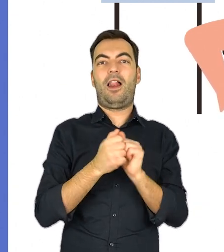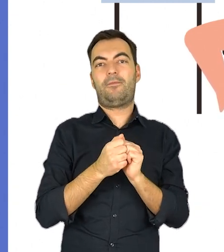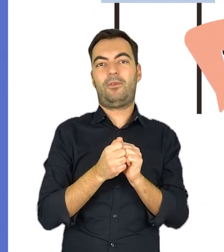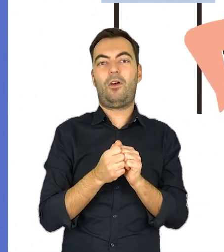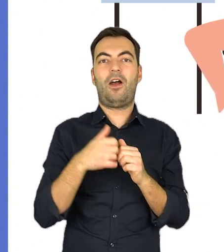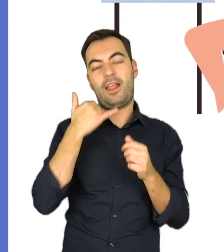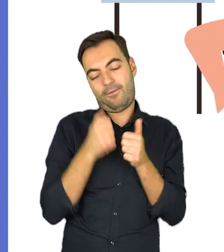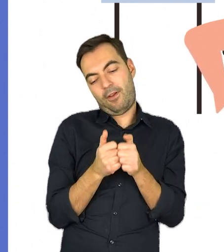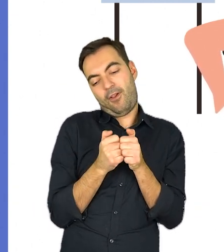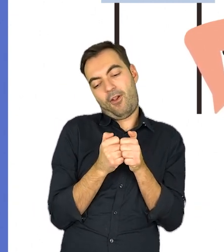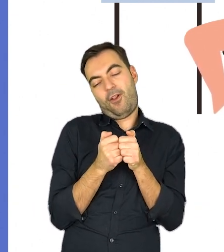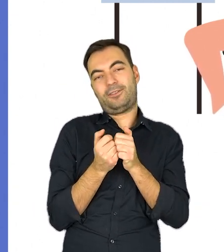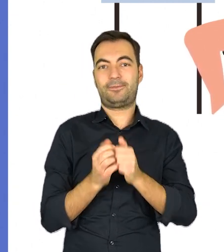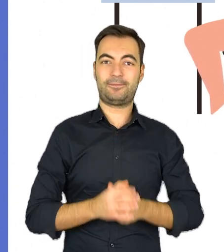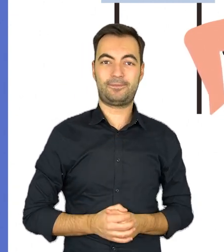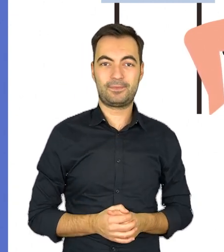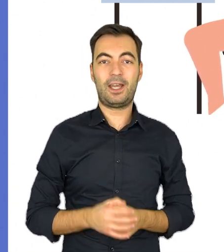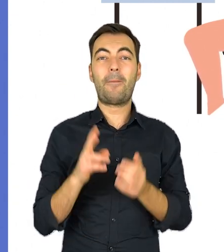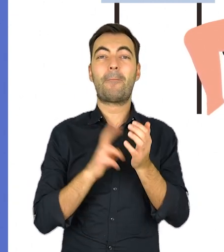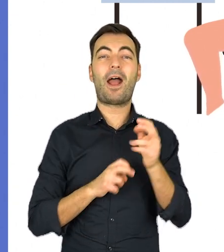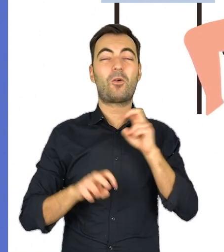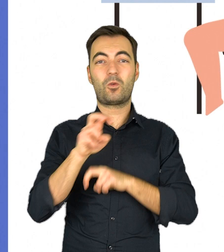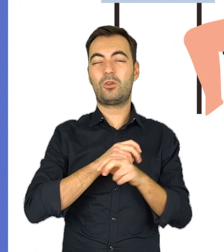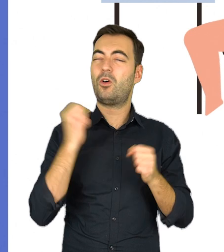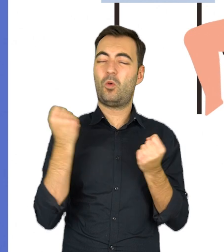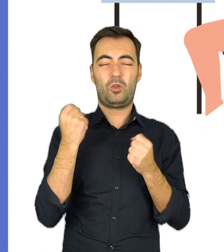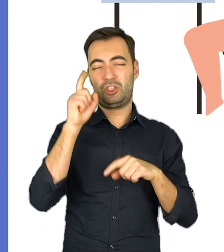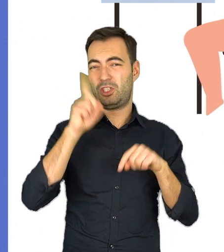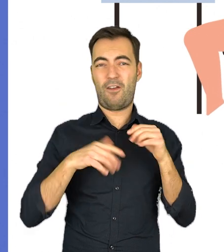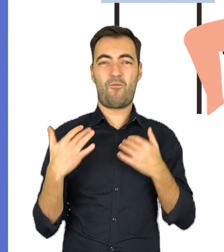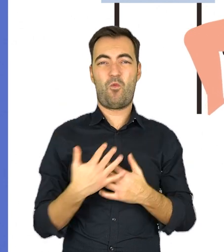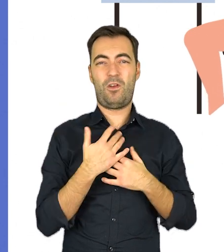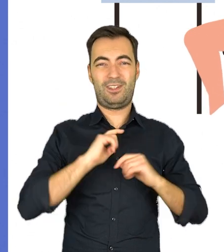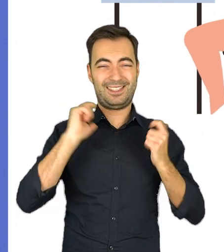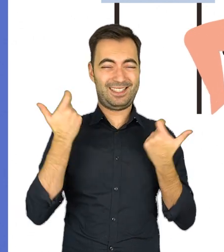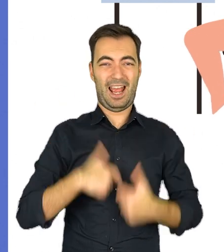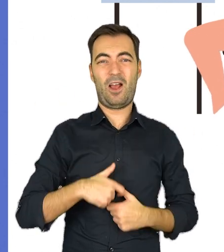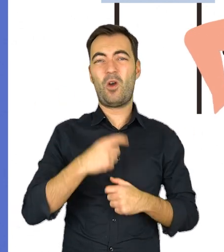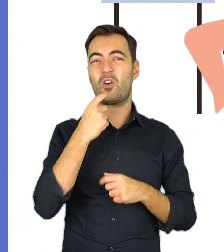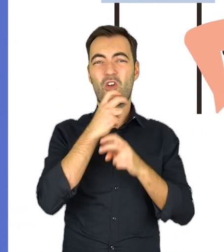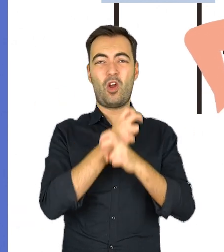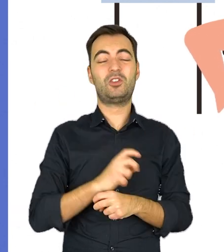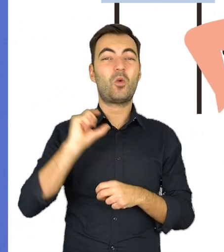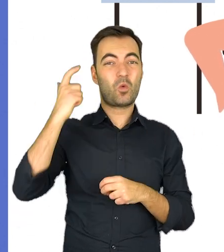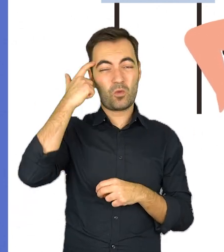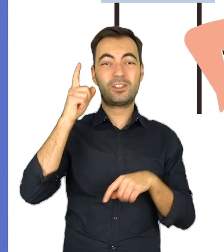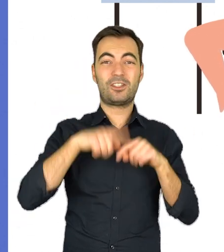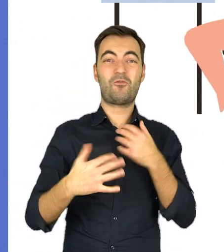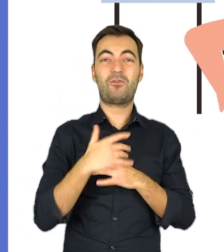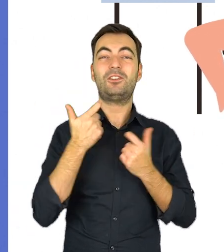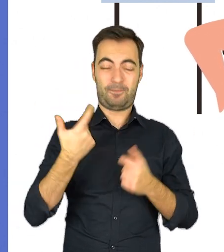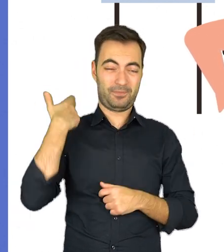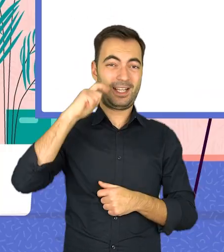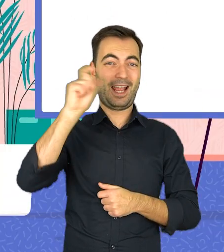komputerze albo grając na komórce. Brak ruchu bardzo źle wpływa na cały nasz szkielet, a głównie